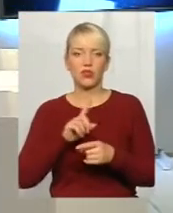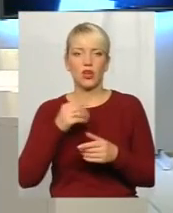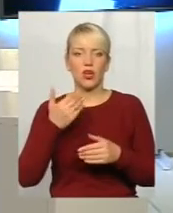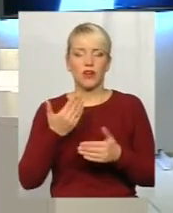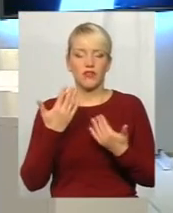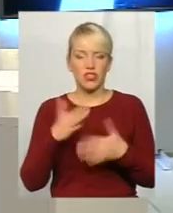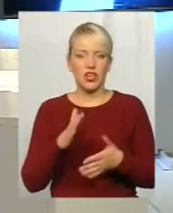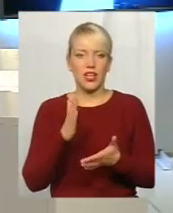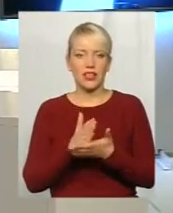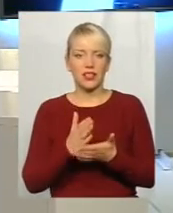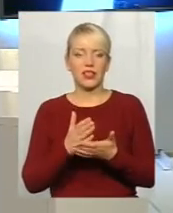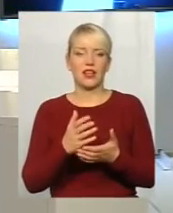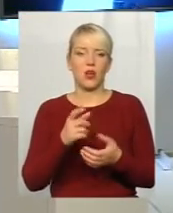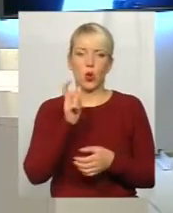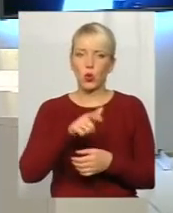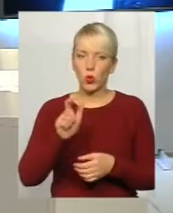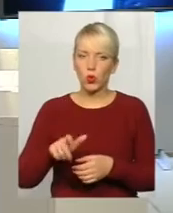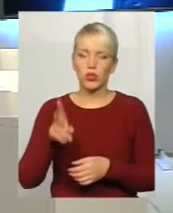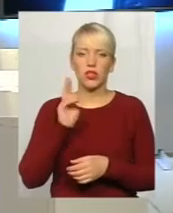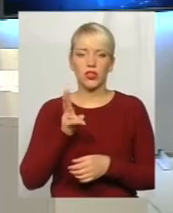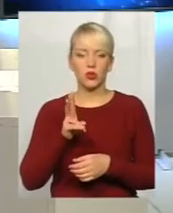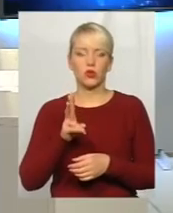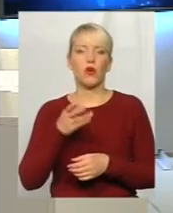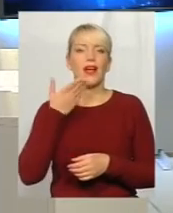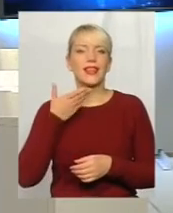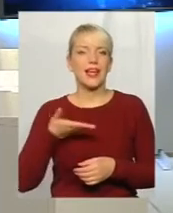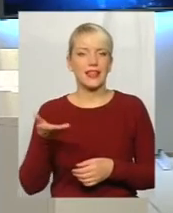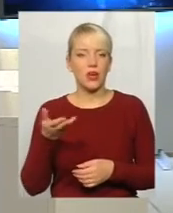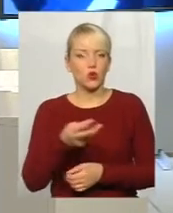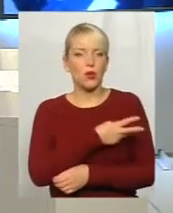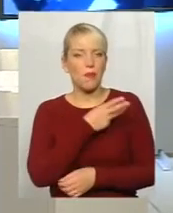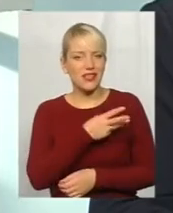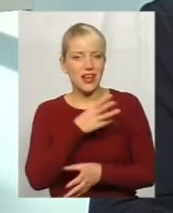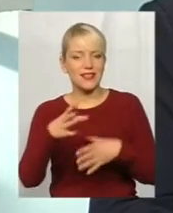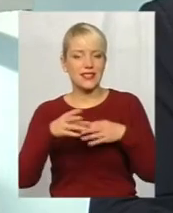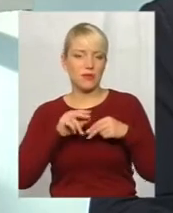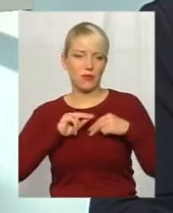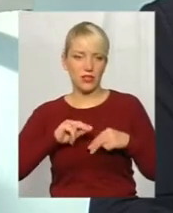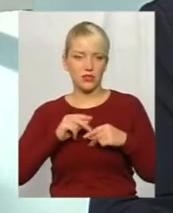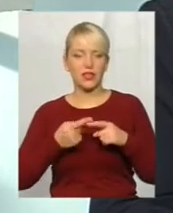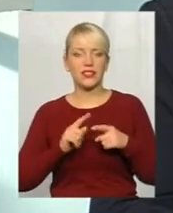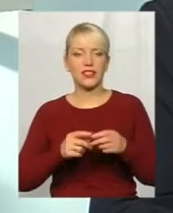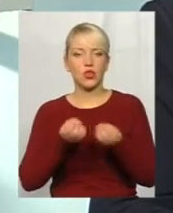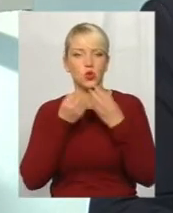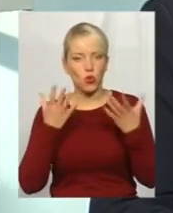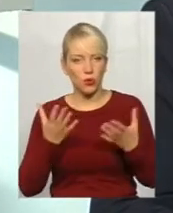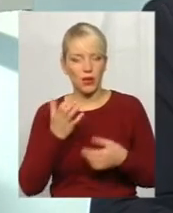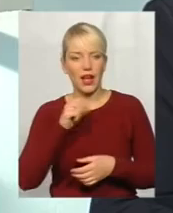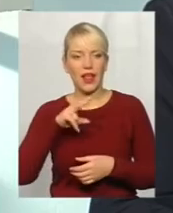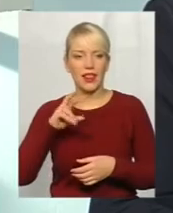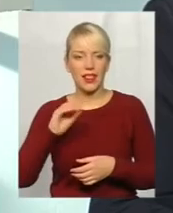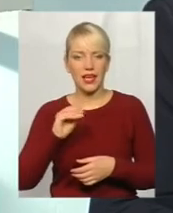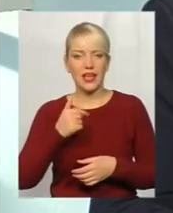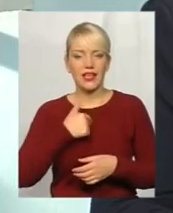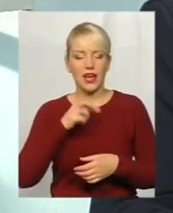вирисувалося круг людей, які декларують бажання співпрацювати. Це дуже добре. Але я б хотів би, щоб